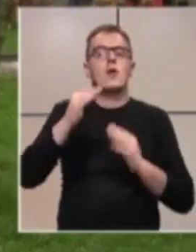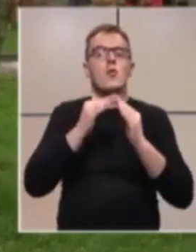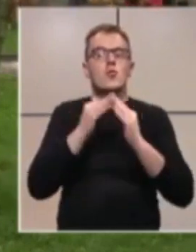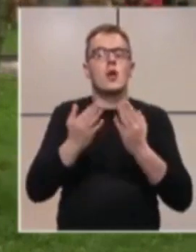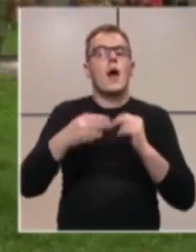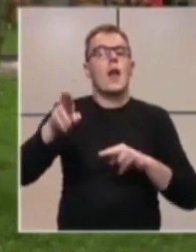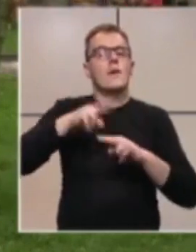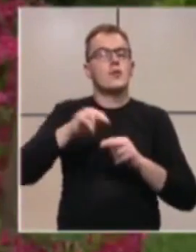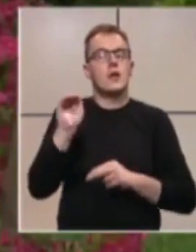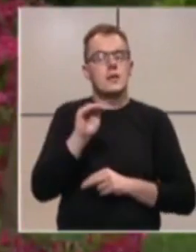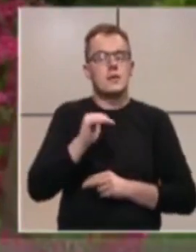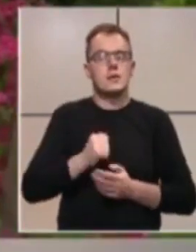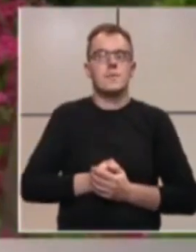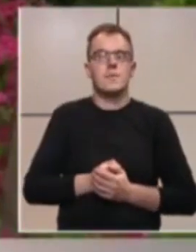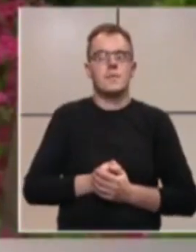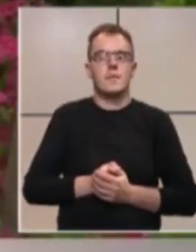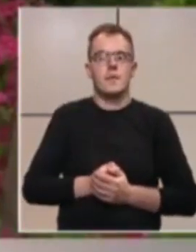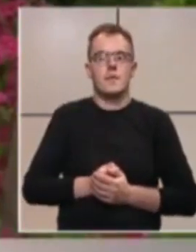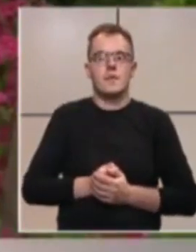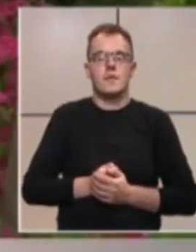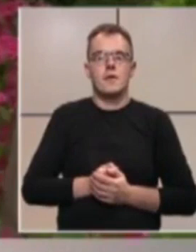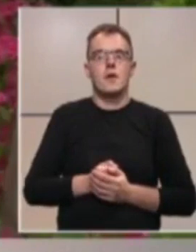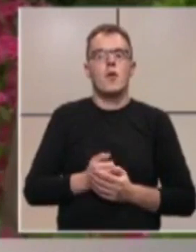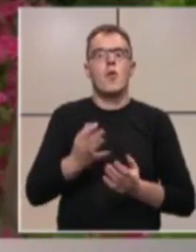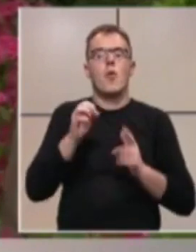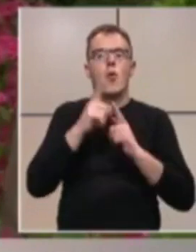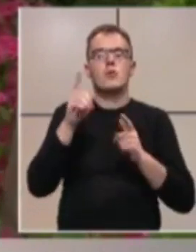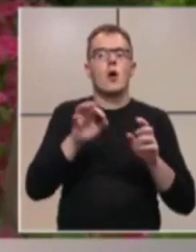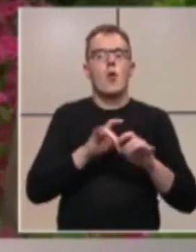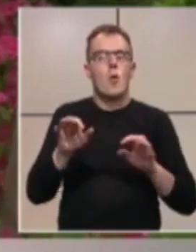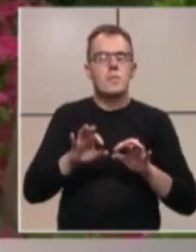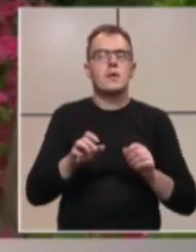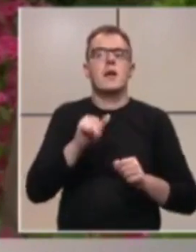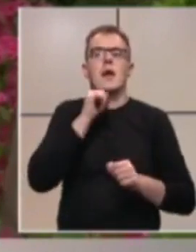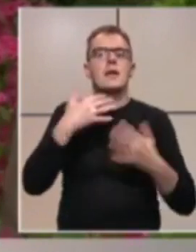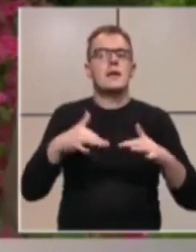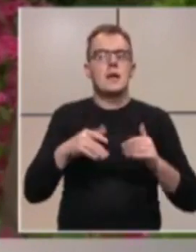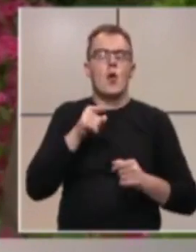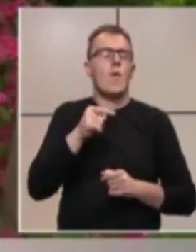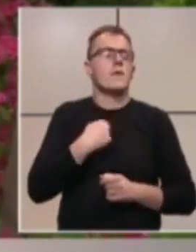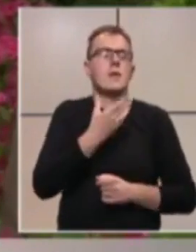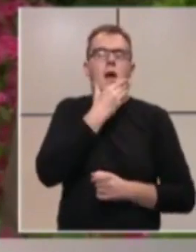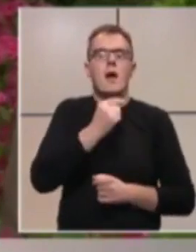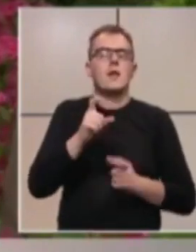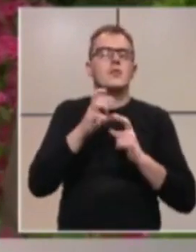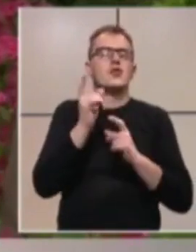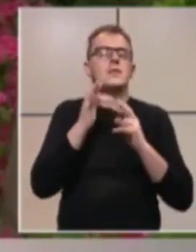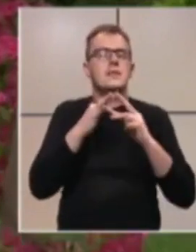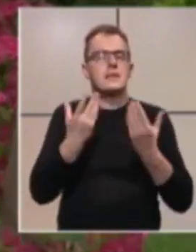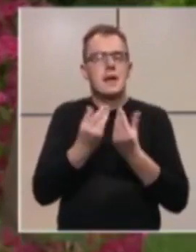a najviše djece. Od razliku kompletera i tigra ovdje mi je najljepše sa srnama i